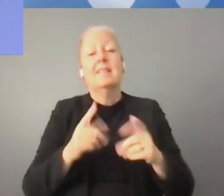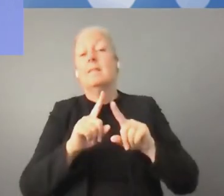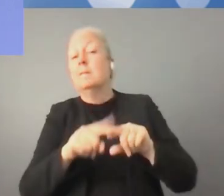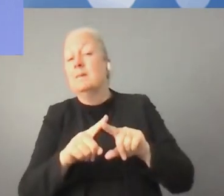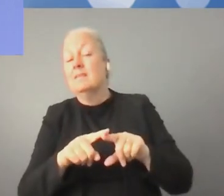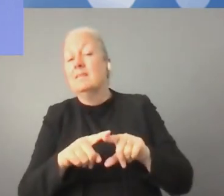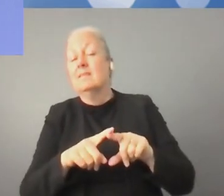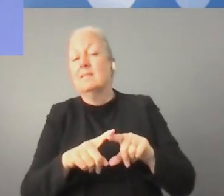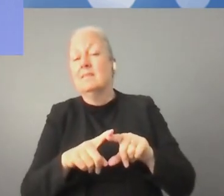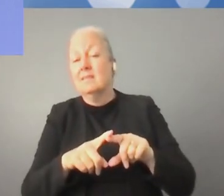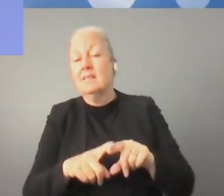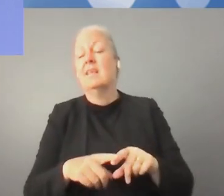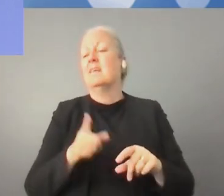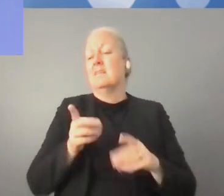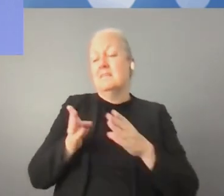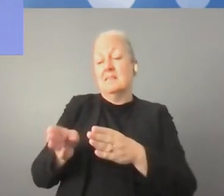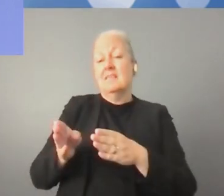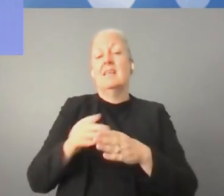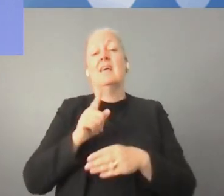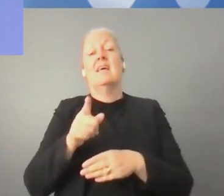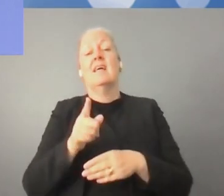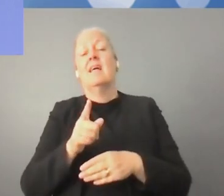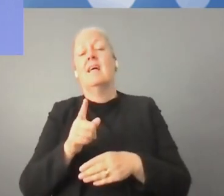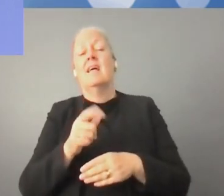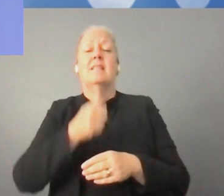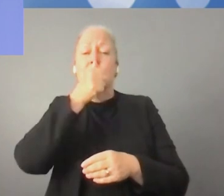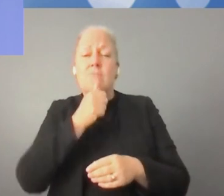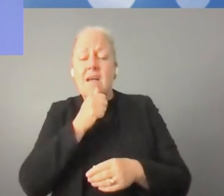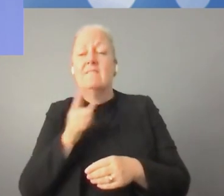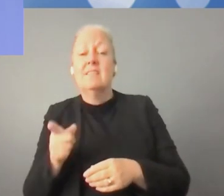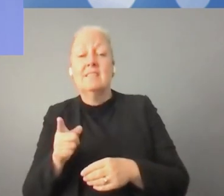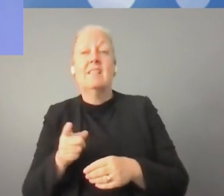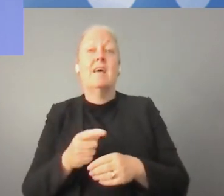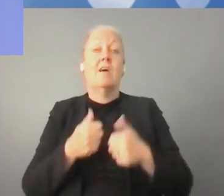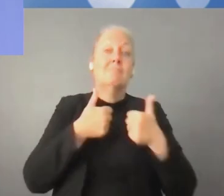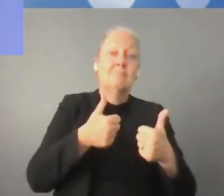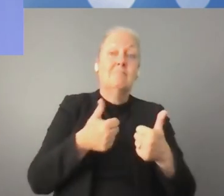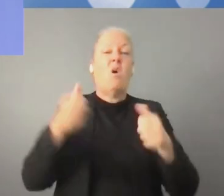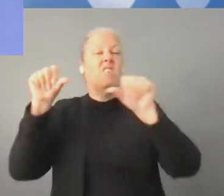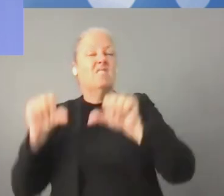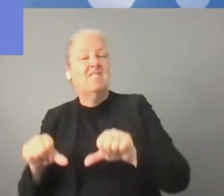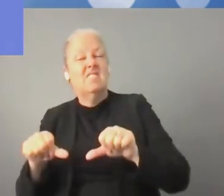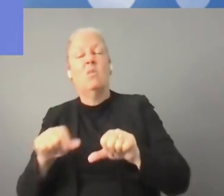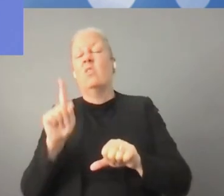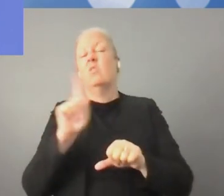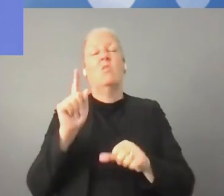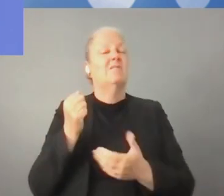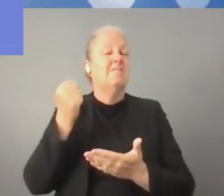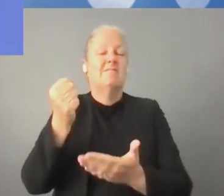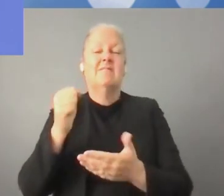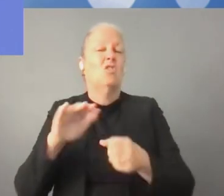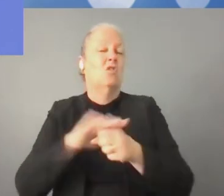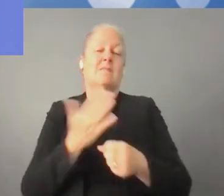هؤلاء. كانت هناك الحديث عن الصناديق الدعم الأوروبية التي نستفيد منها في الاتحاد